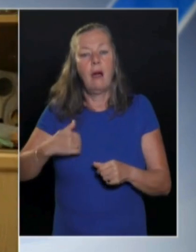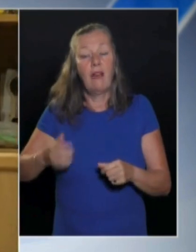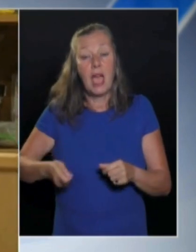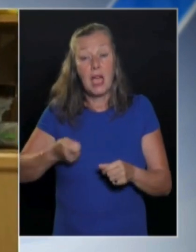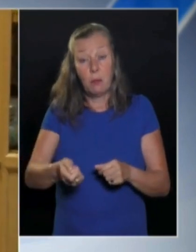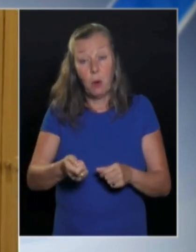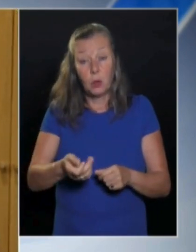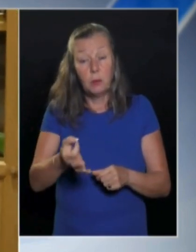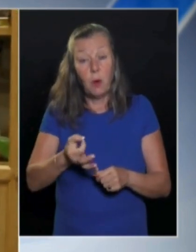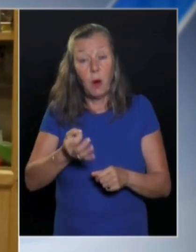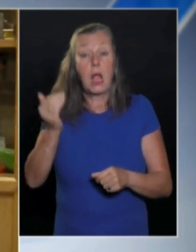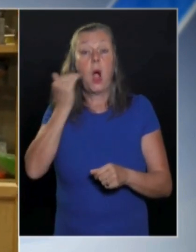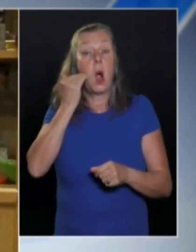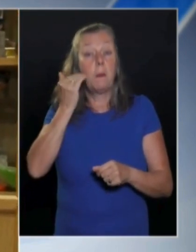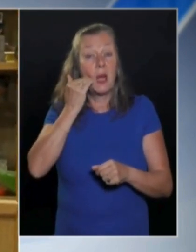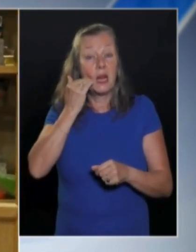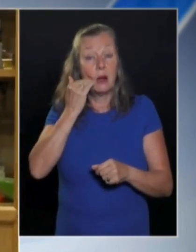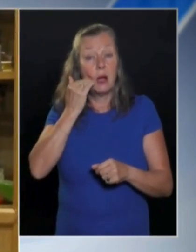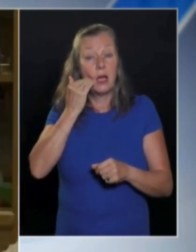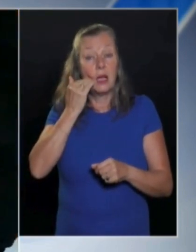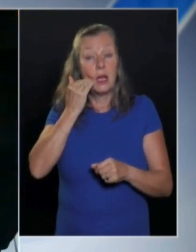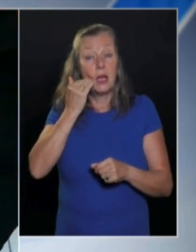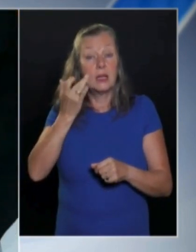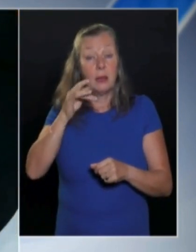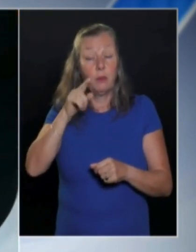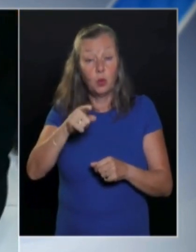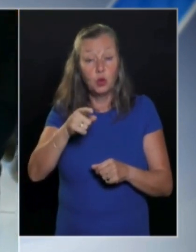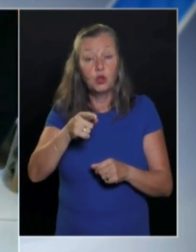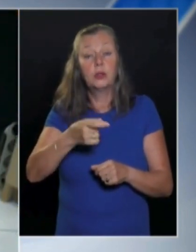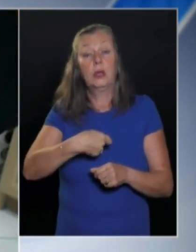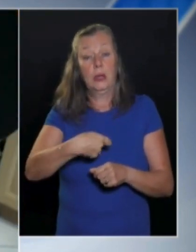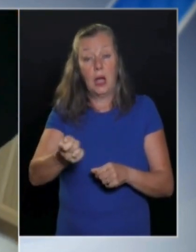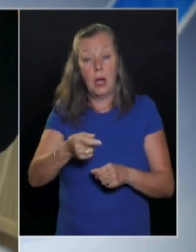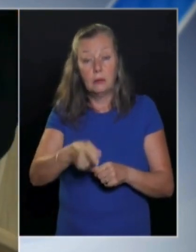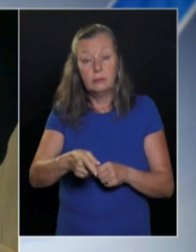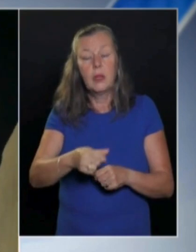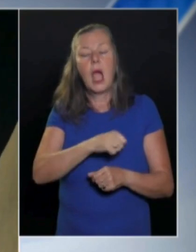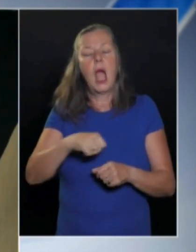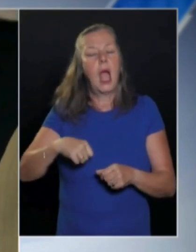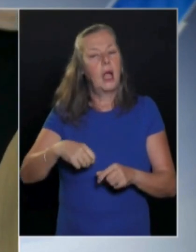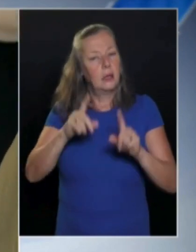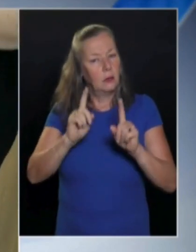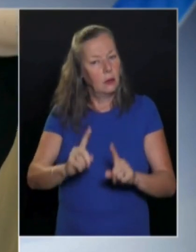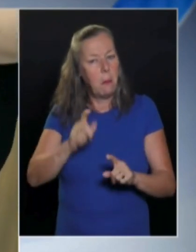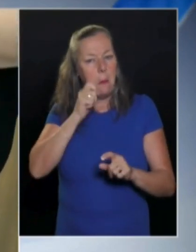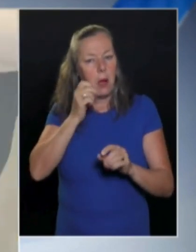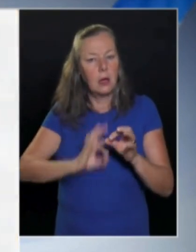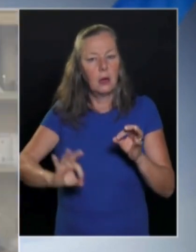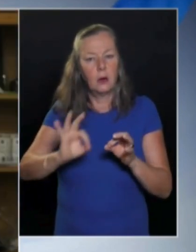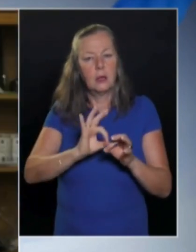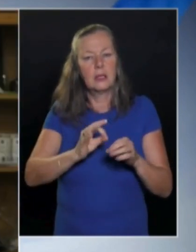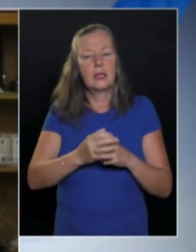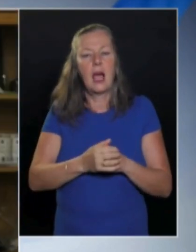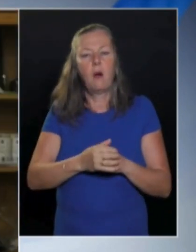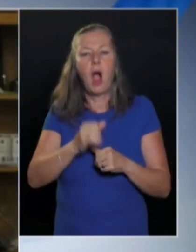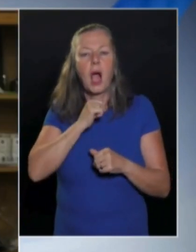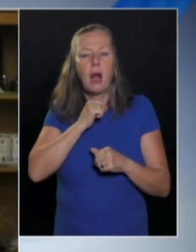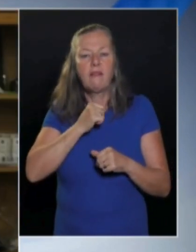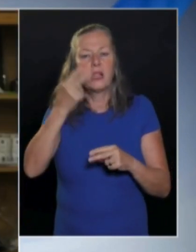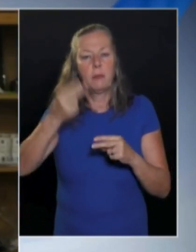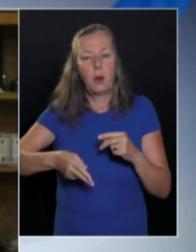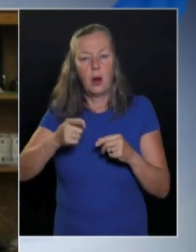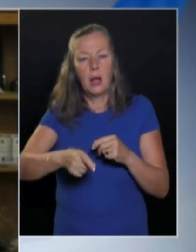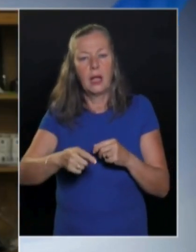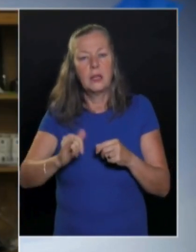Fehérbatokból egy amerikai típusú fehérbatot forgalmazunk, egyedülállóan Magyarországon. Ez grafikból